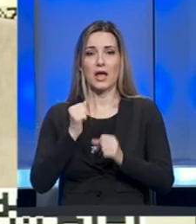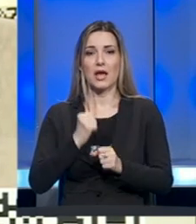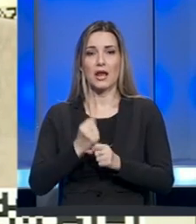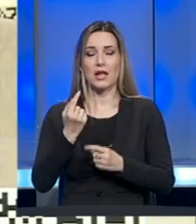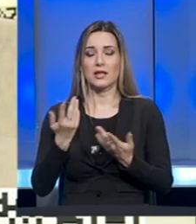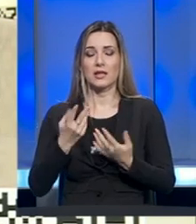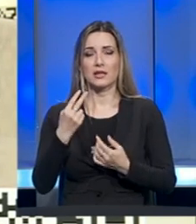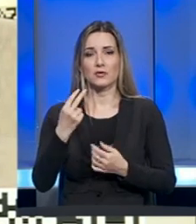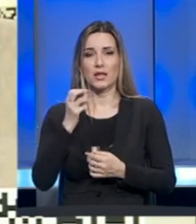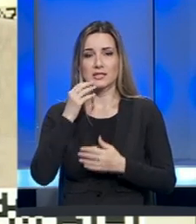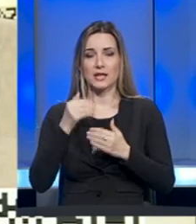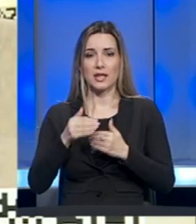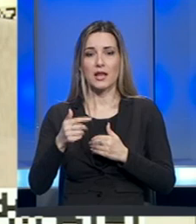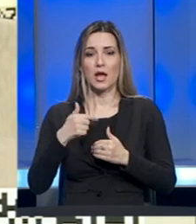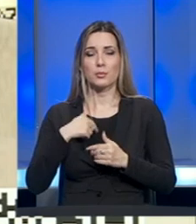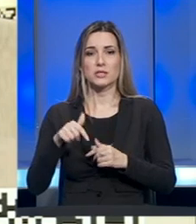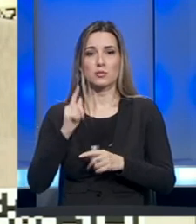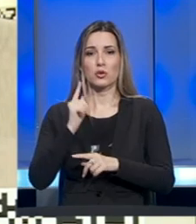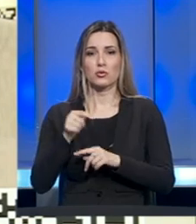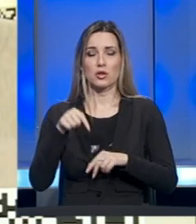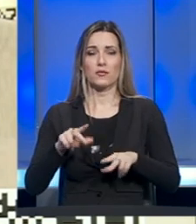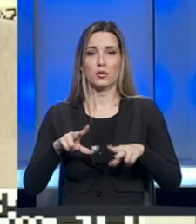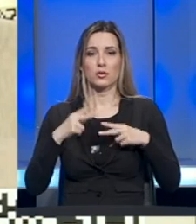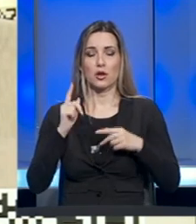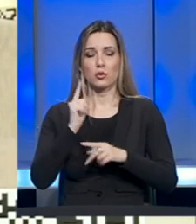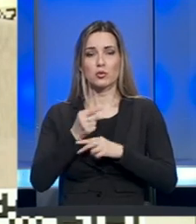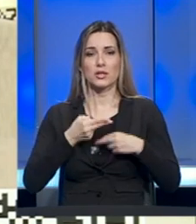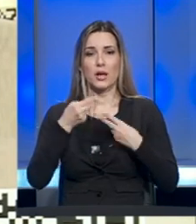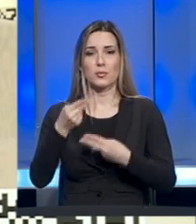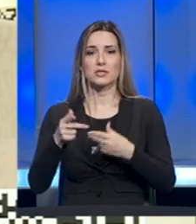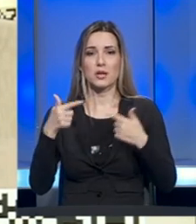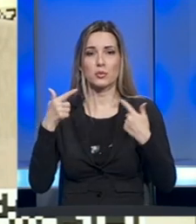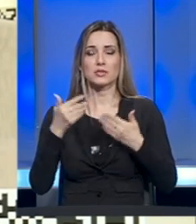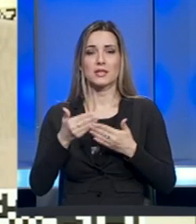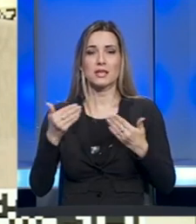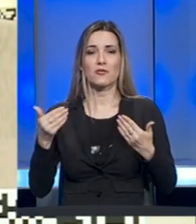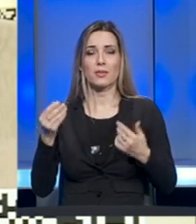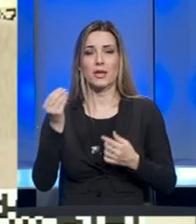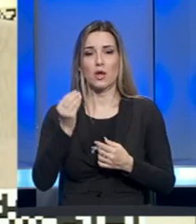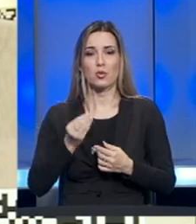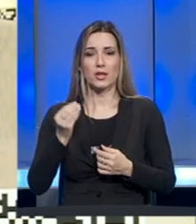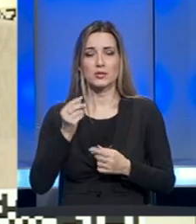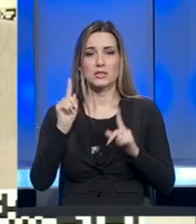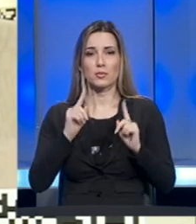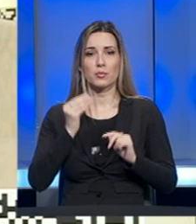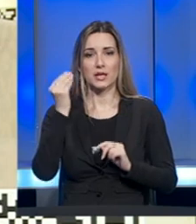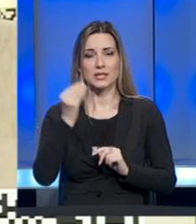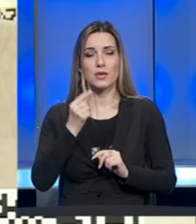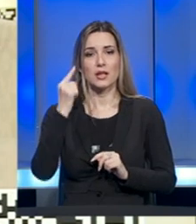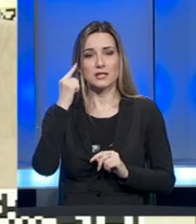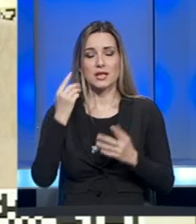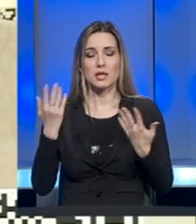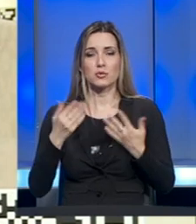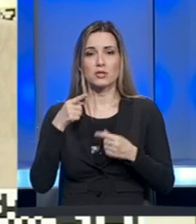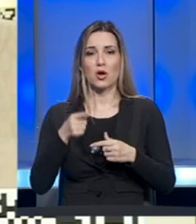nekih 20-ak dana. Evo mi smo odlučili ovog jutra da posjetimo Muzej savremene umjetnosti Republike Srpske i da saznamo šta je to što